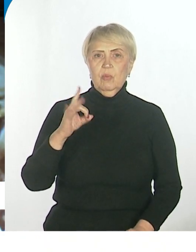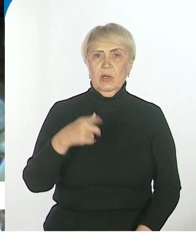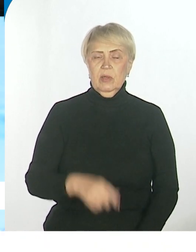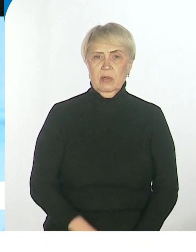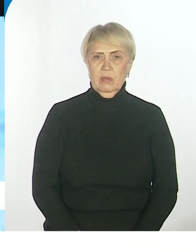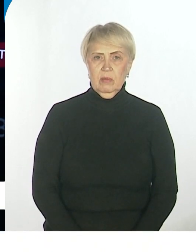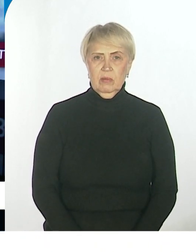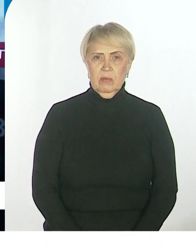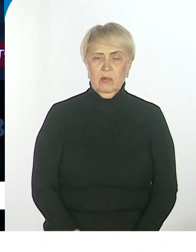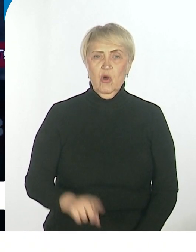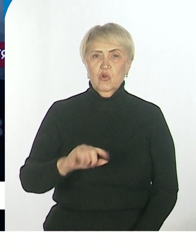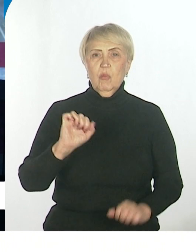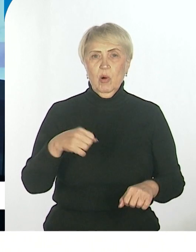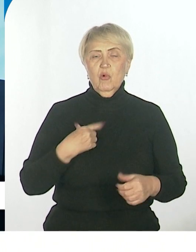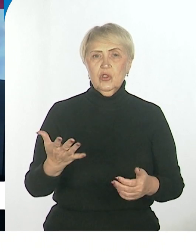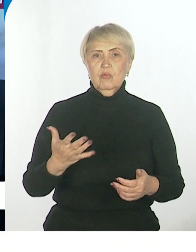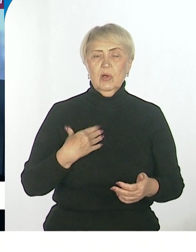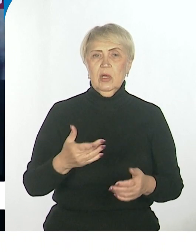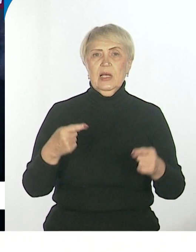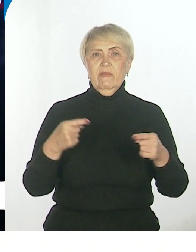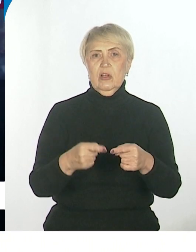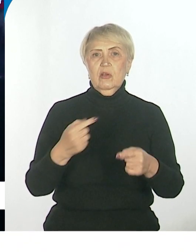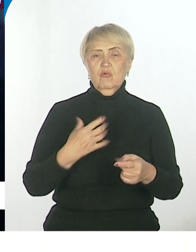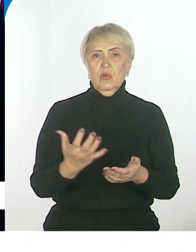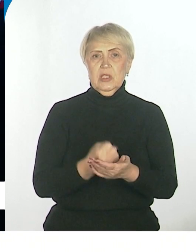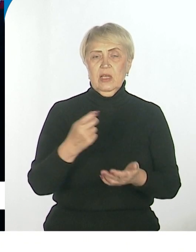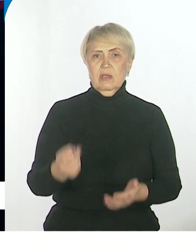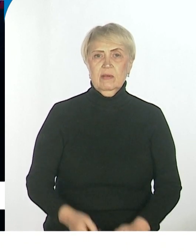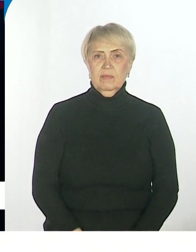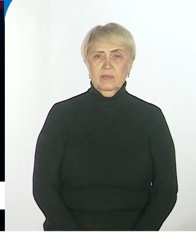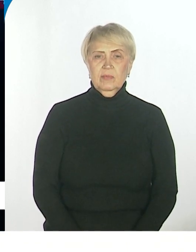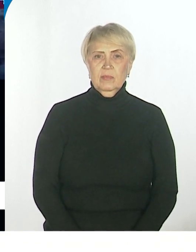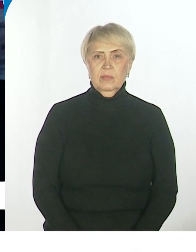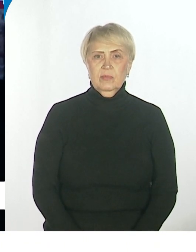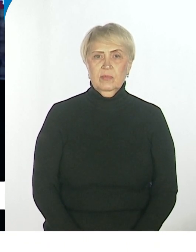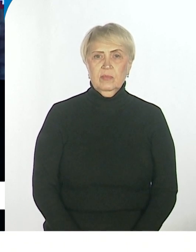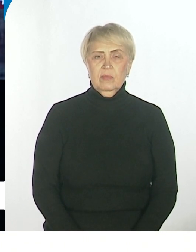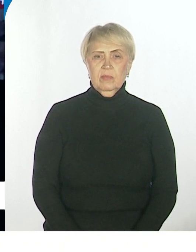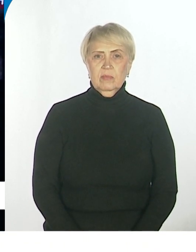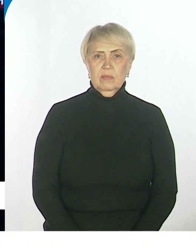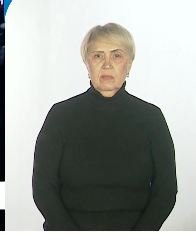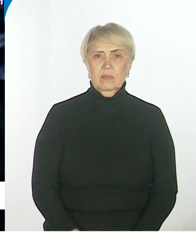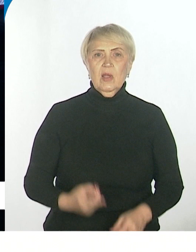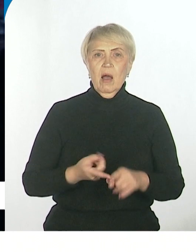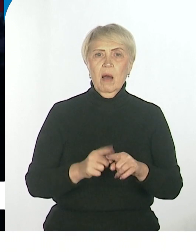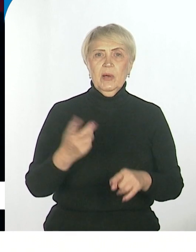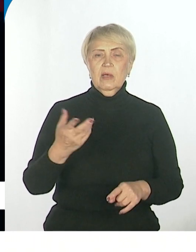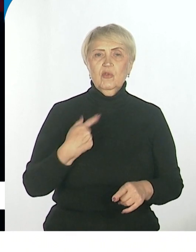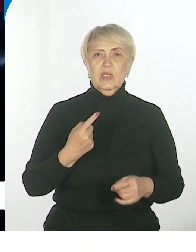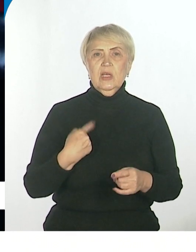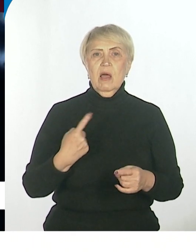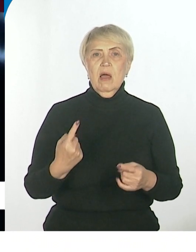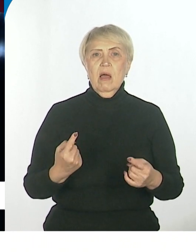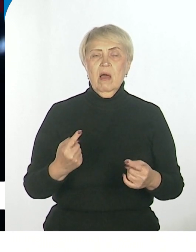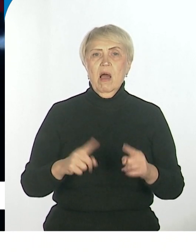чтобы можно было снять квартиру. 30 тысяч, ну, в принципе, можно снять квартиру, да. И вот почему-то об этом редко говорят. Вот поэтому мы и